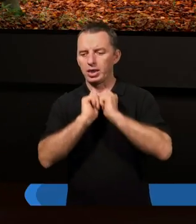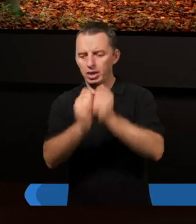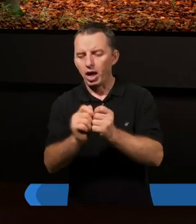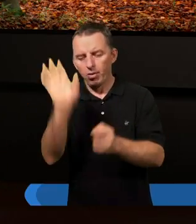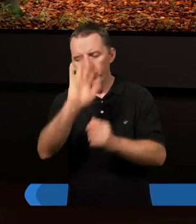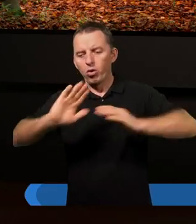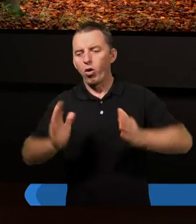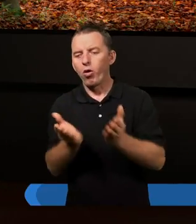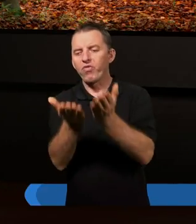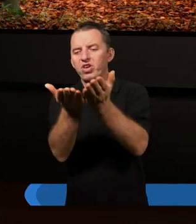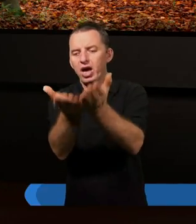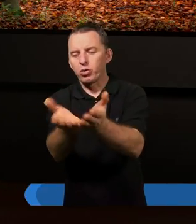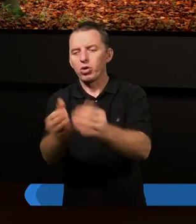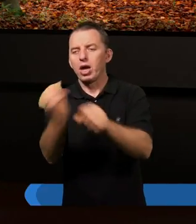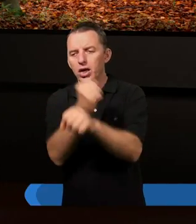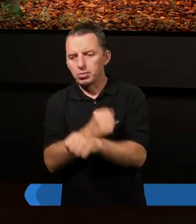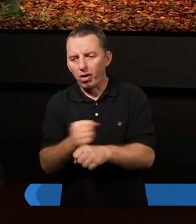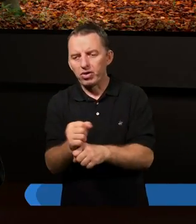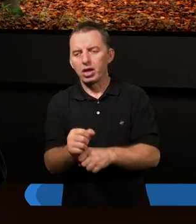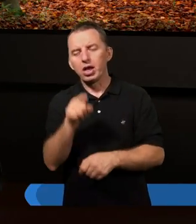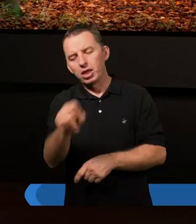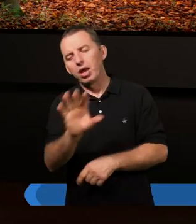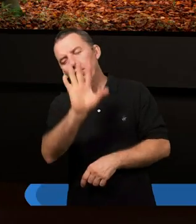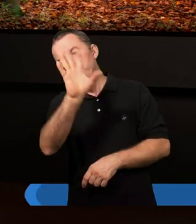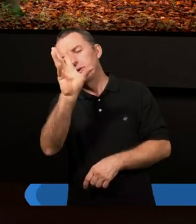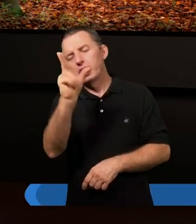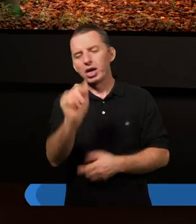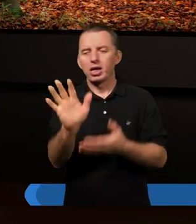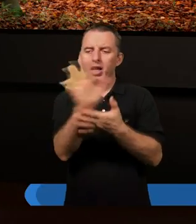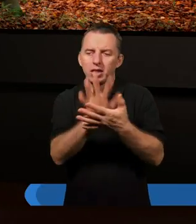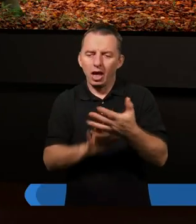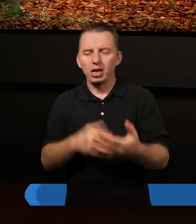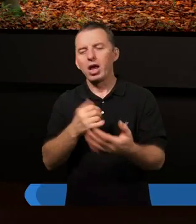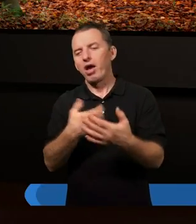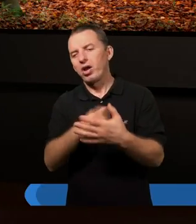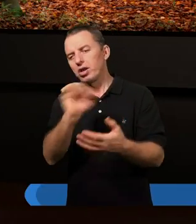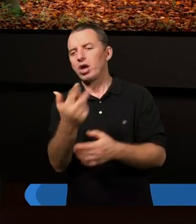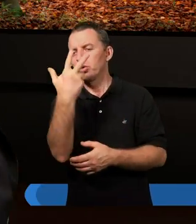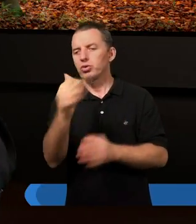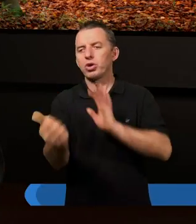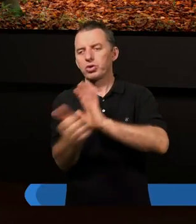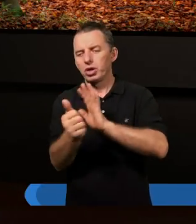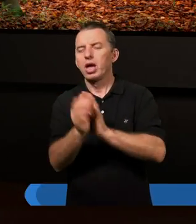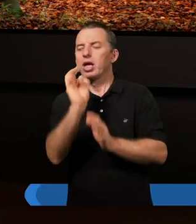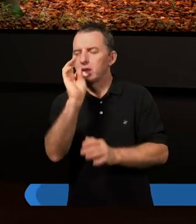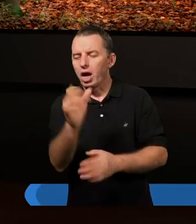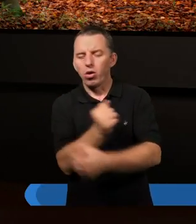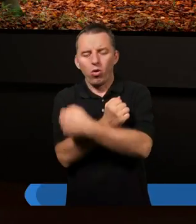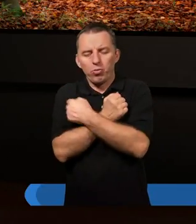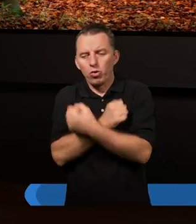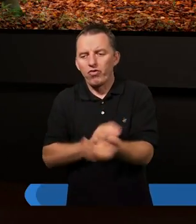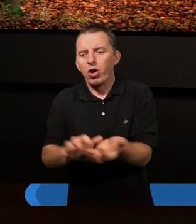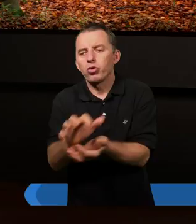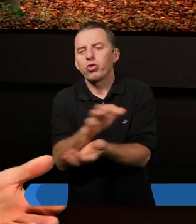ofiaruje zbawienie. Że tak jak w pięknym tekście z Ewangelii Jana 3,16, że tak umiłował